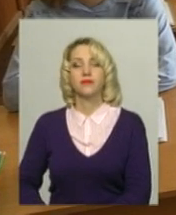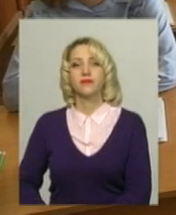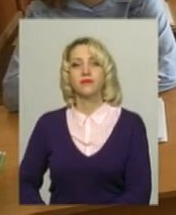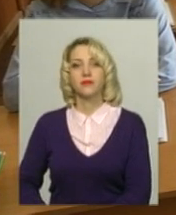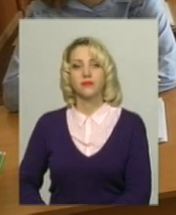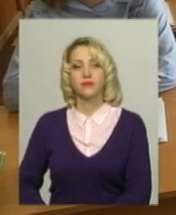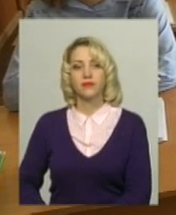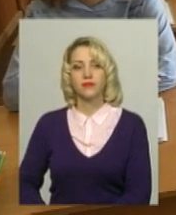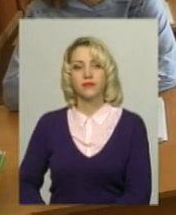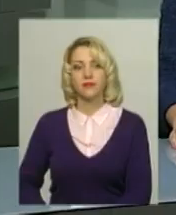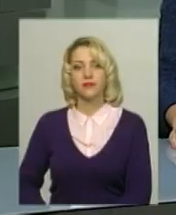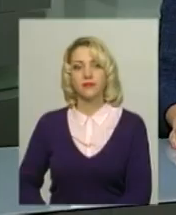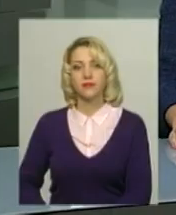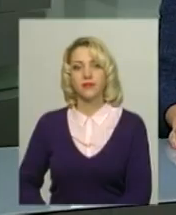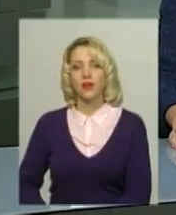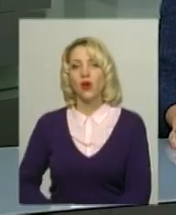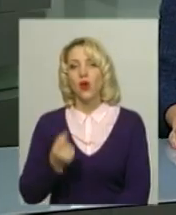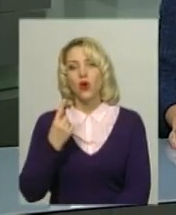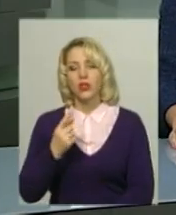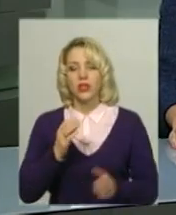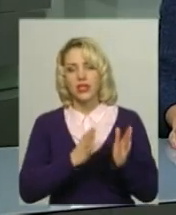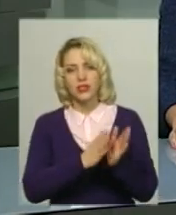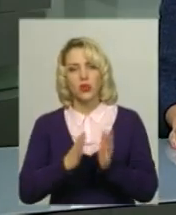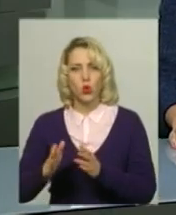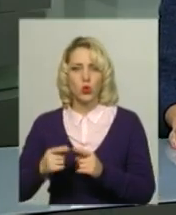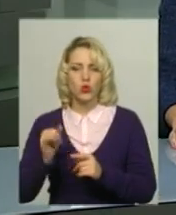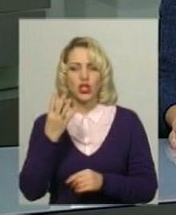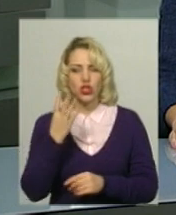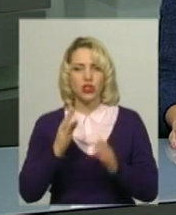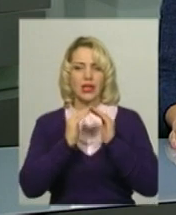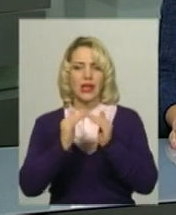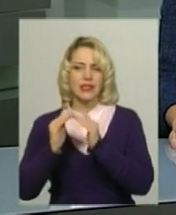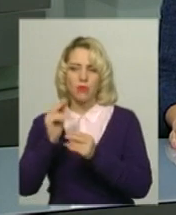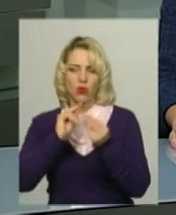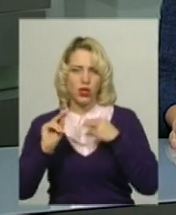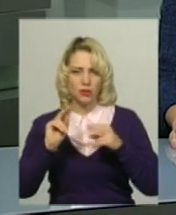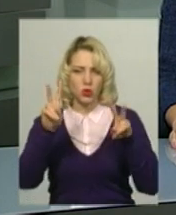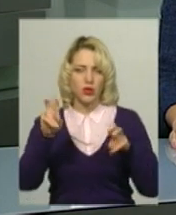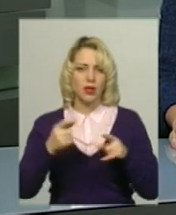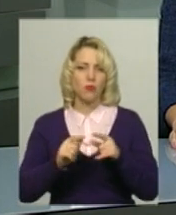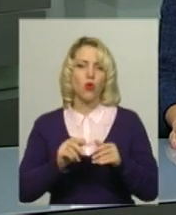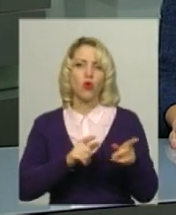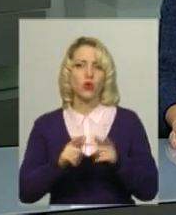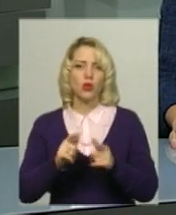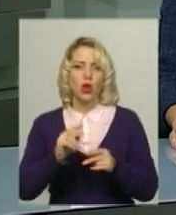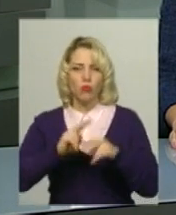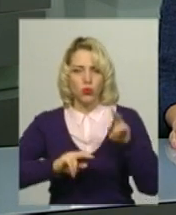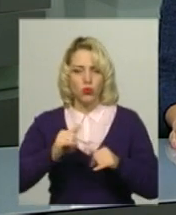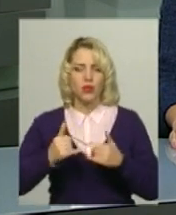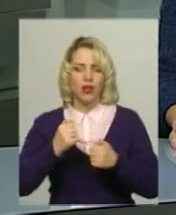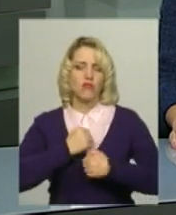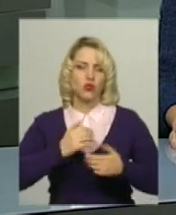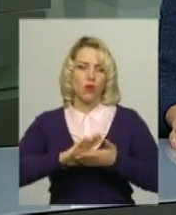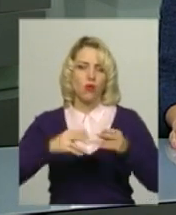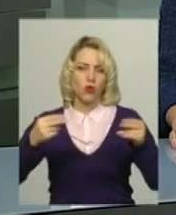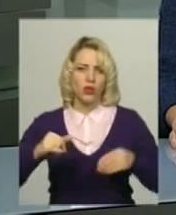Поділя, Центр. 11 гуртожитків та 4 казарми поліпшеного типу будують для військових контрактників у Хмельницькому. Про